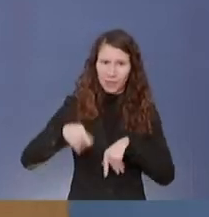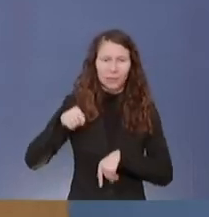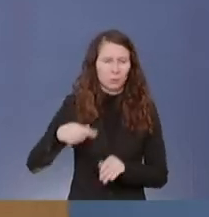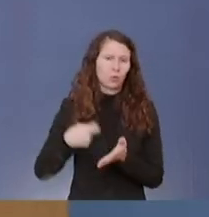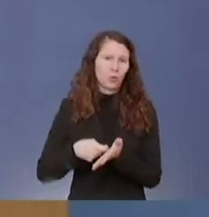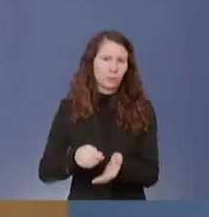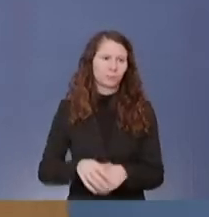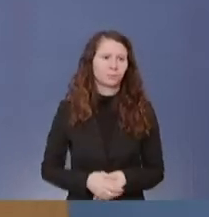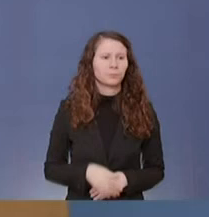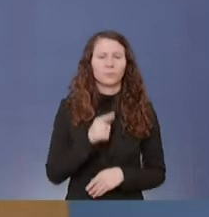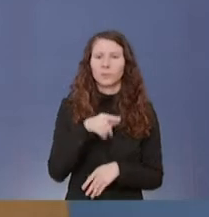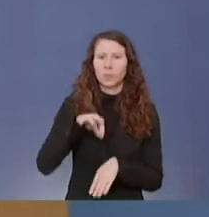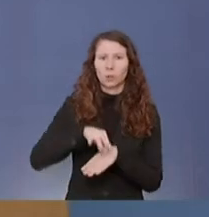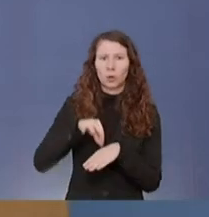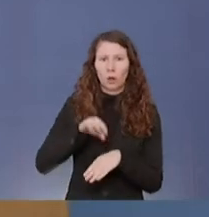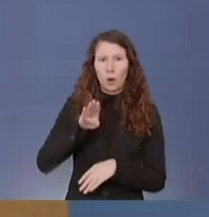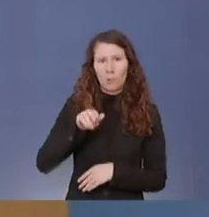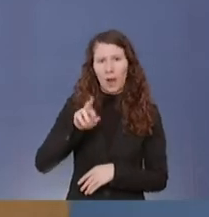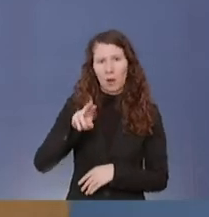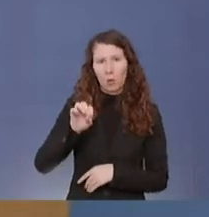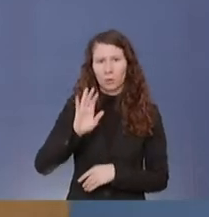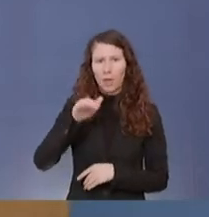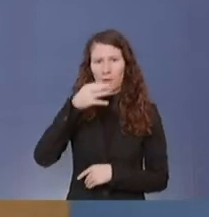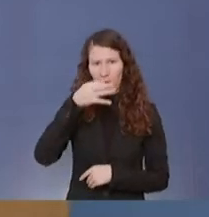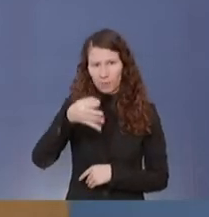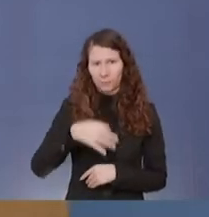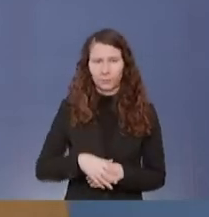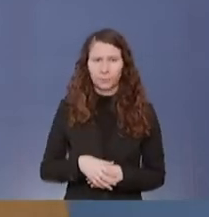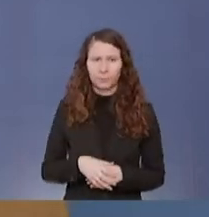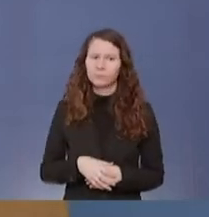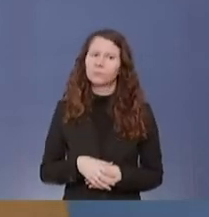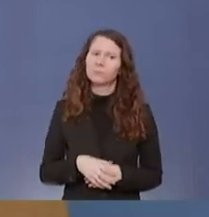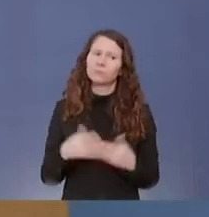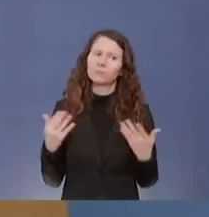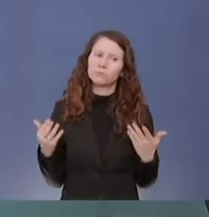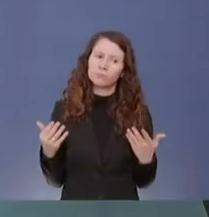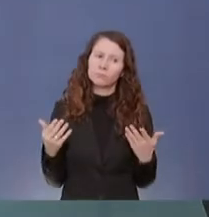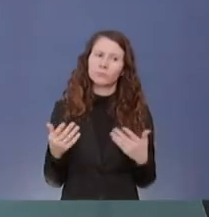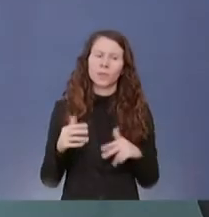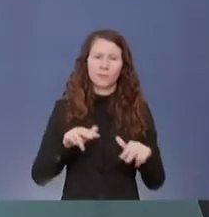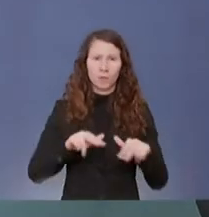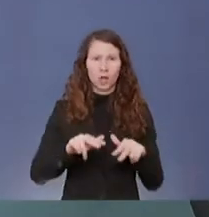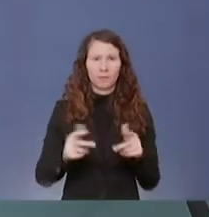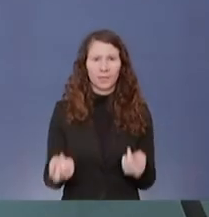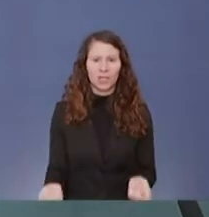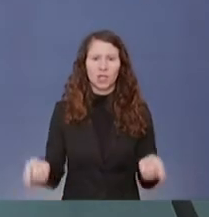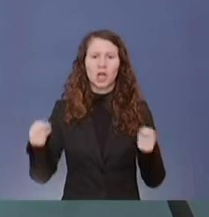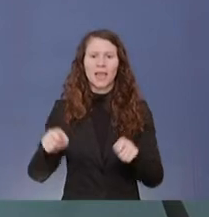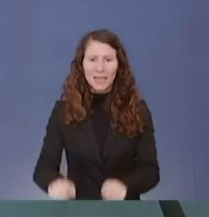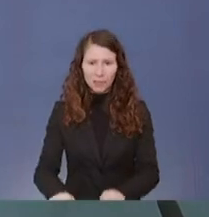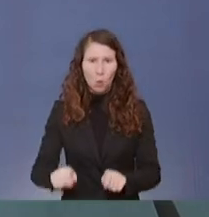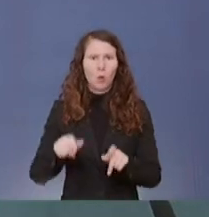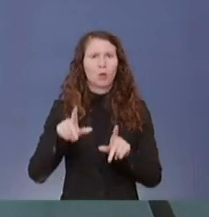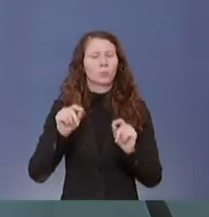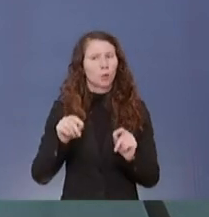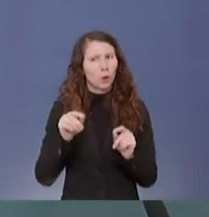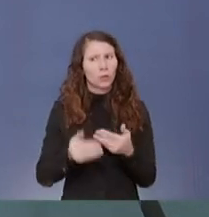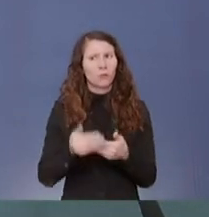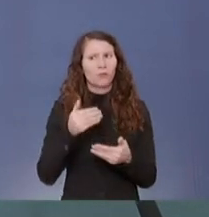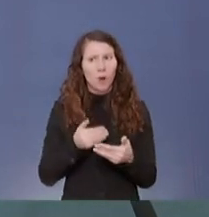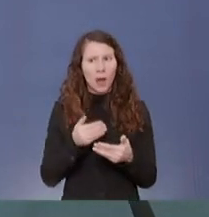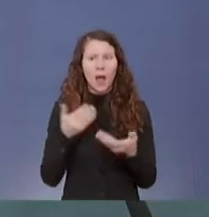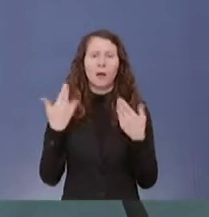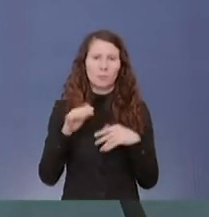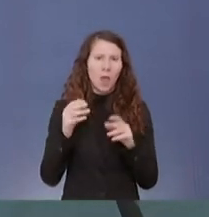Ja, auch eine Frau Dr. Barone-Nachfrage noch dazu. Die Vorstufe zur Wirtschaftsschließung wäre ja mehr Homeoffice, ist hier ja auch schon mehrfach besprochen